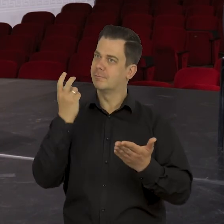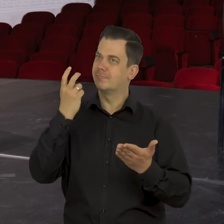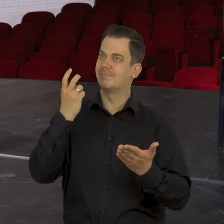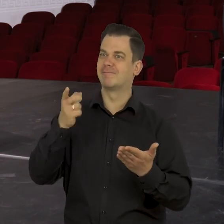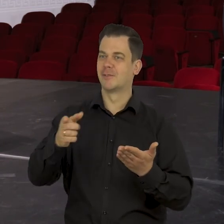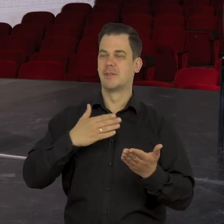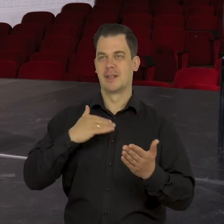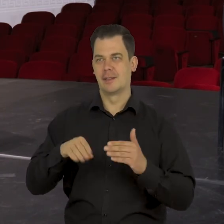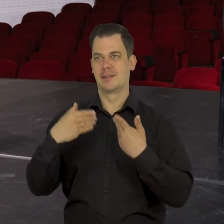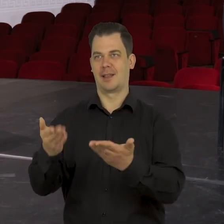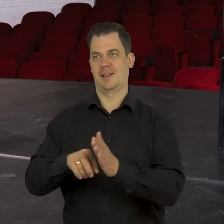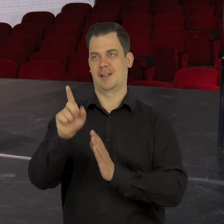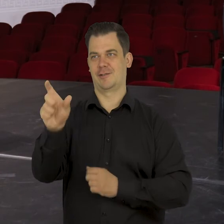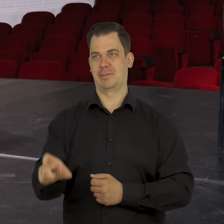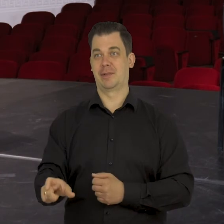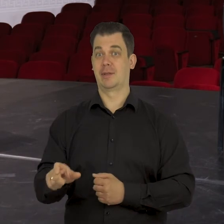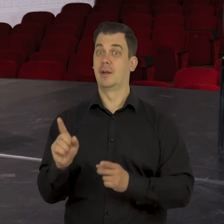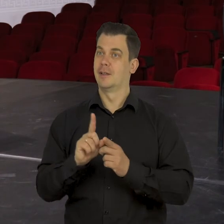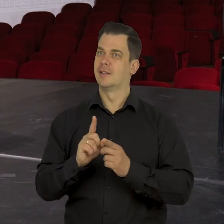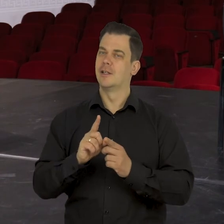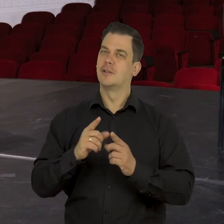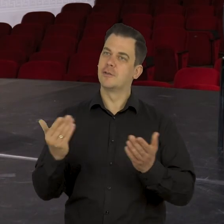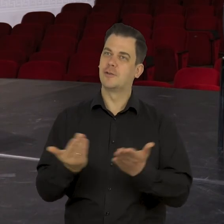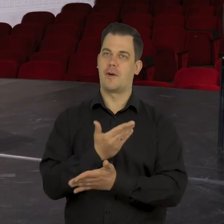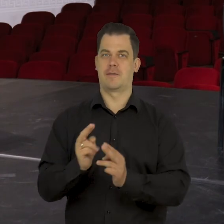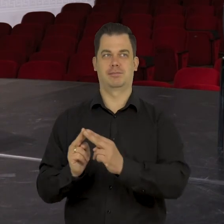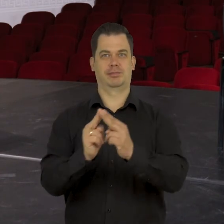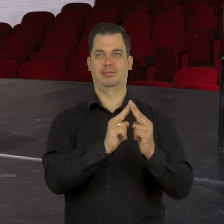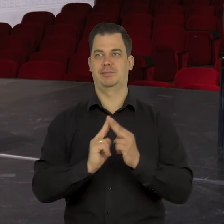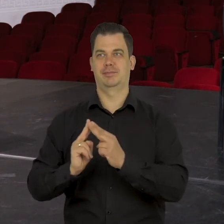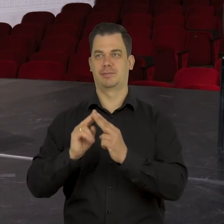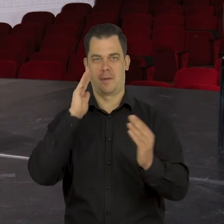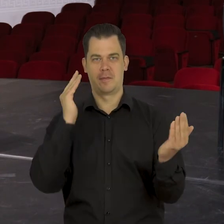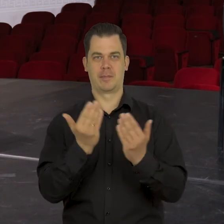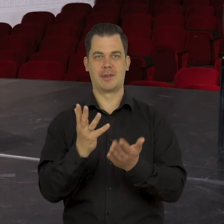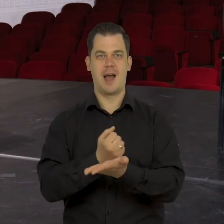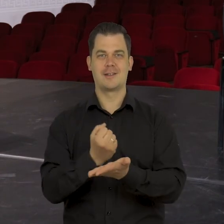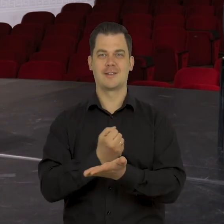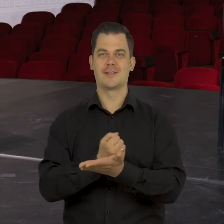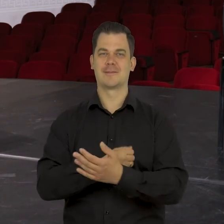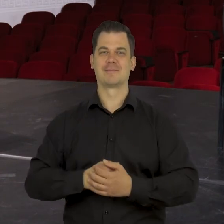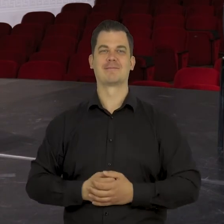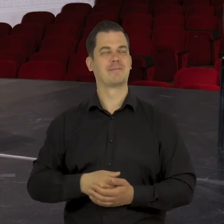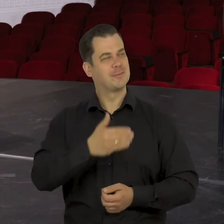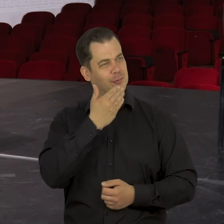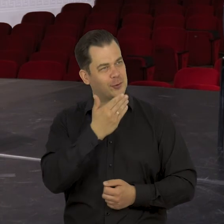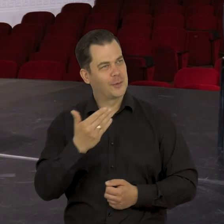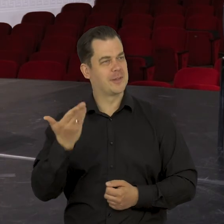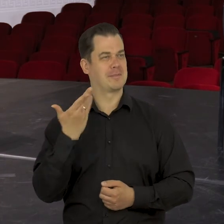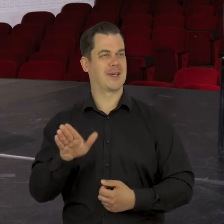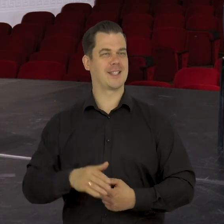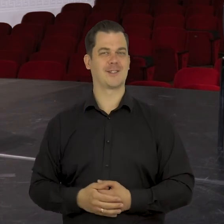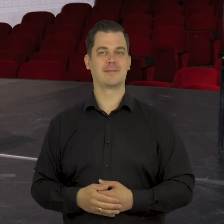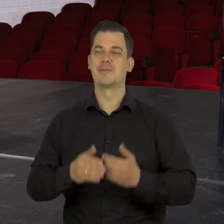nad tekstami, które są dla pani satysfakcjonujące i nawiązywania nowych relacji z nowo poznanymi aktorami w